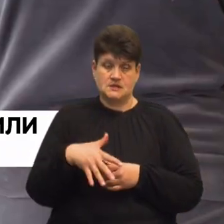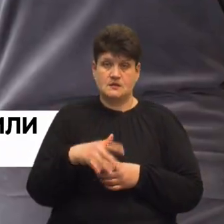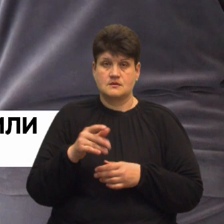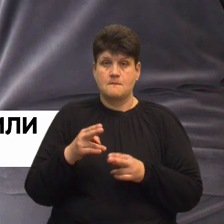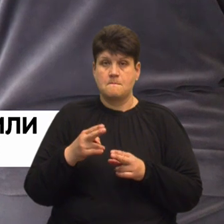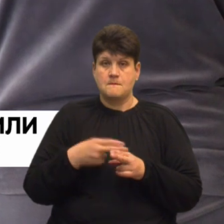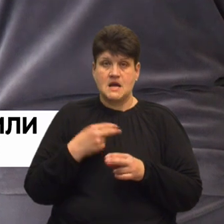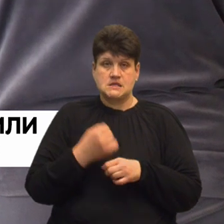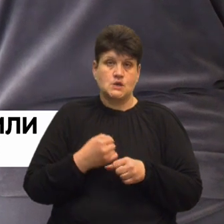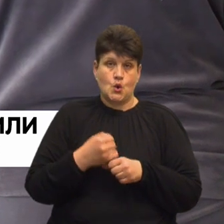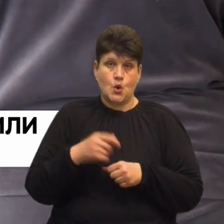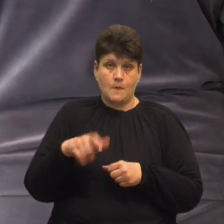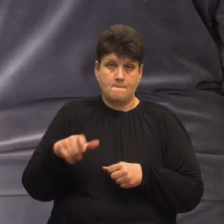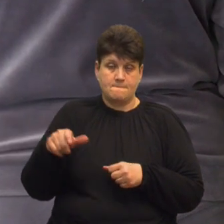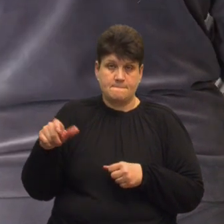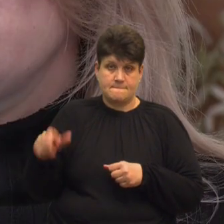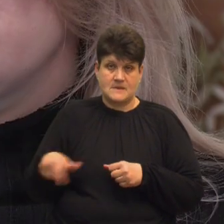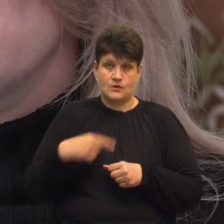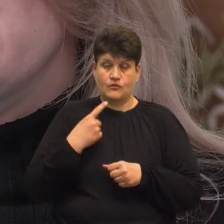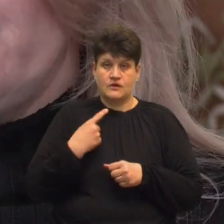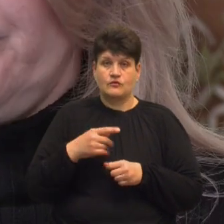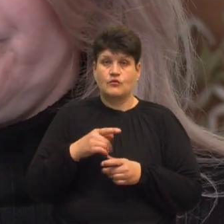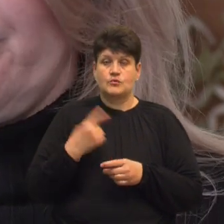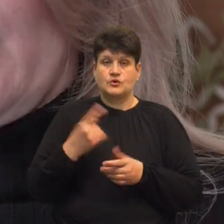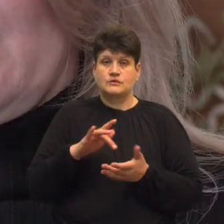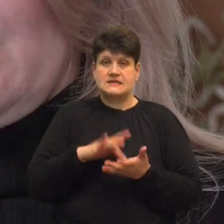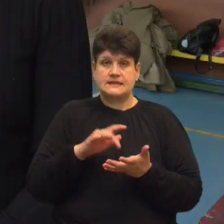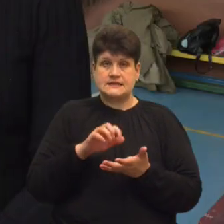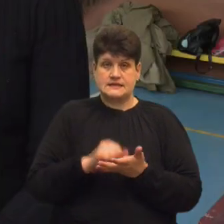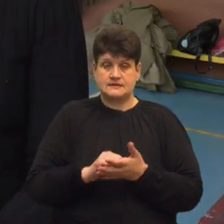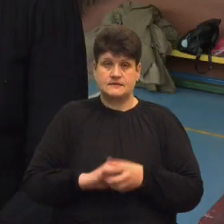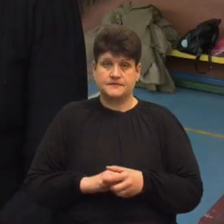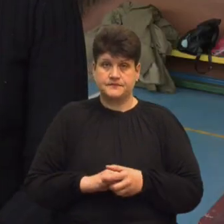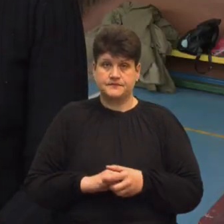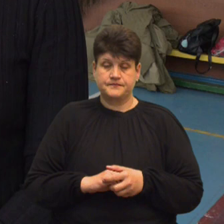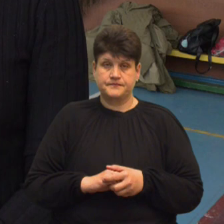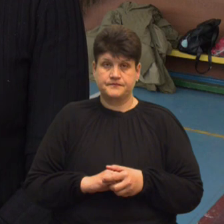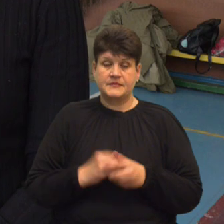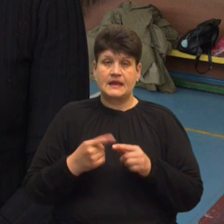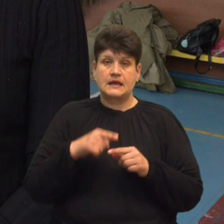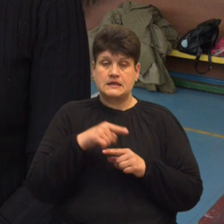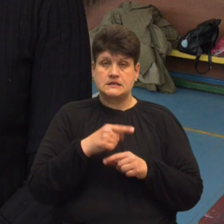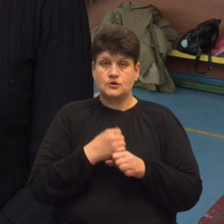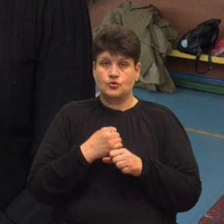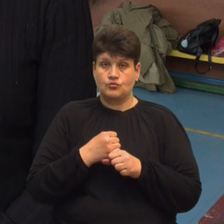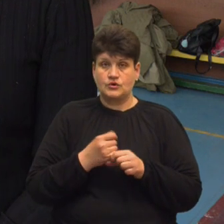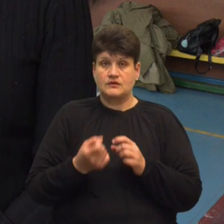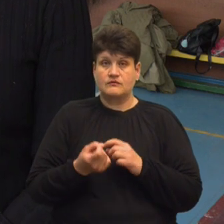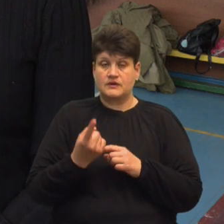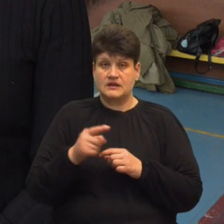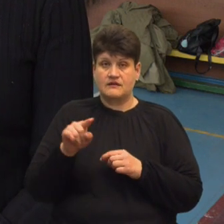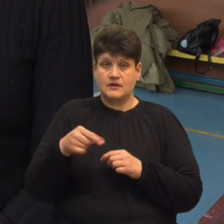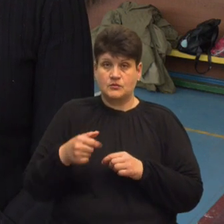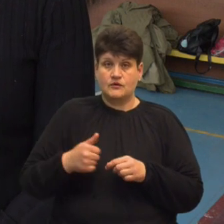відділу активних програм зайнятості обласного центру зайнятості Наталія Бридж. Дані роботи виникли саме на вимогу